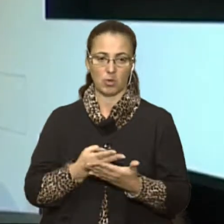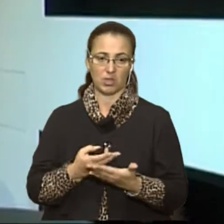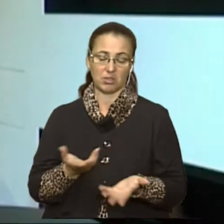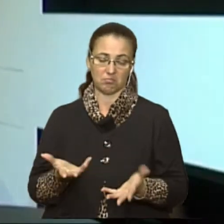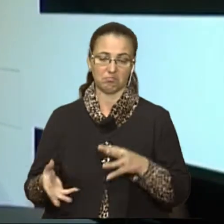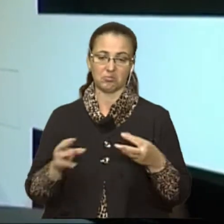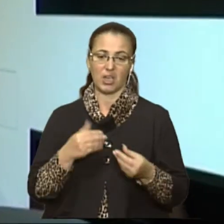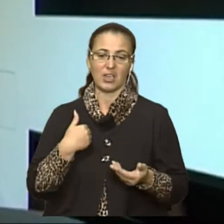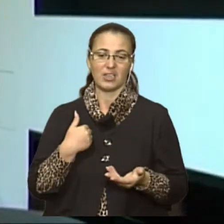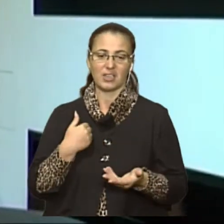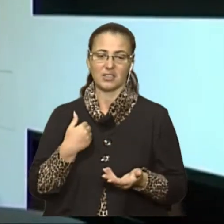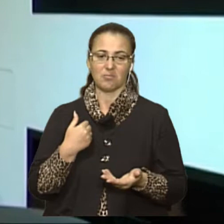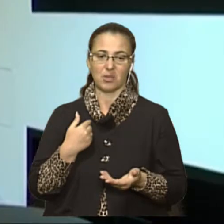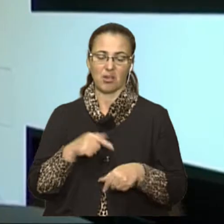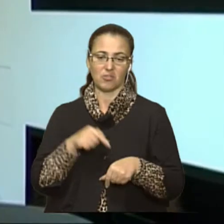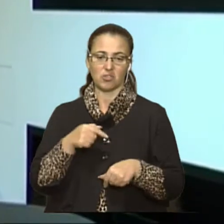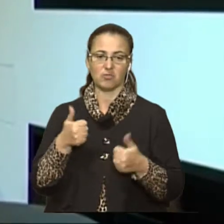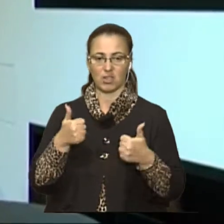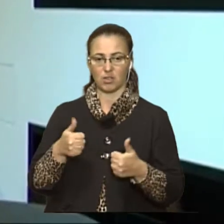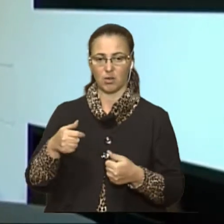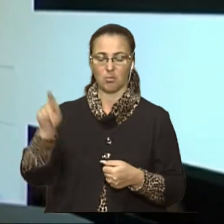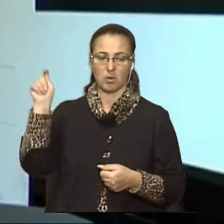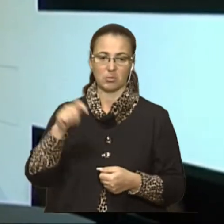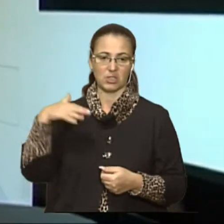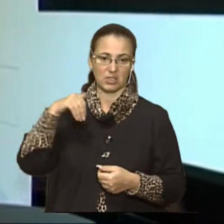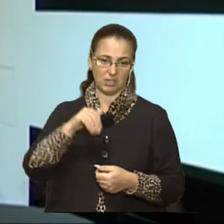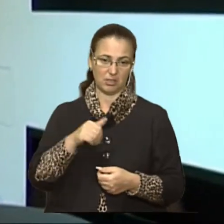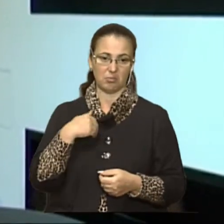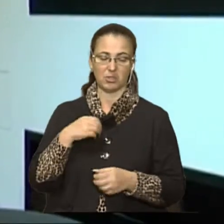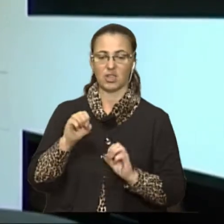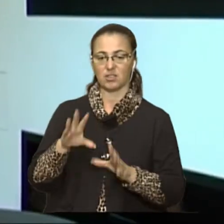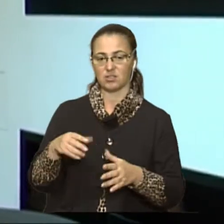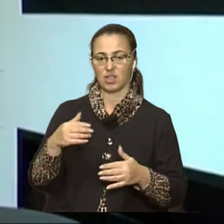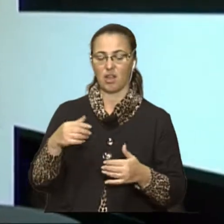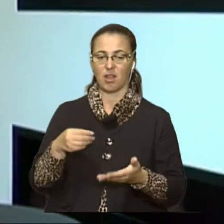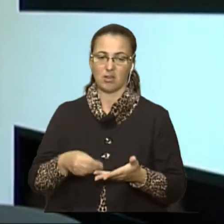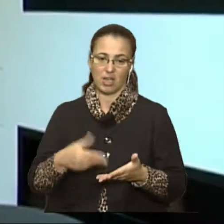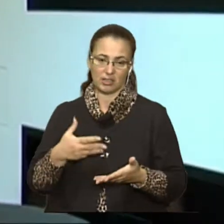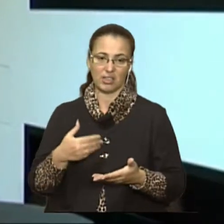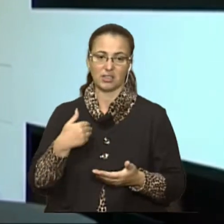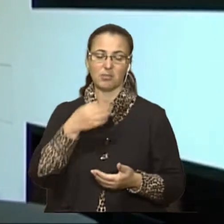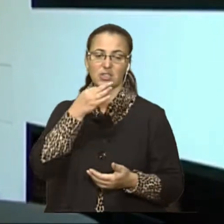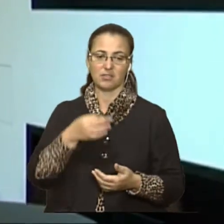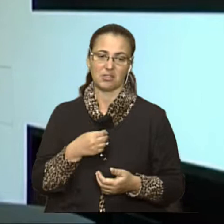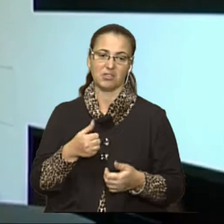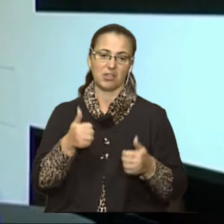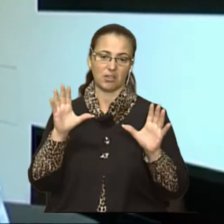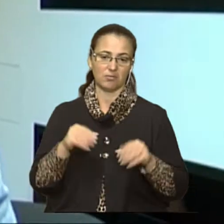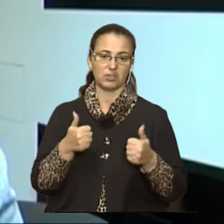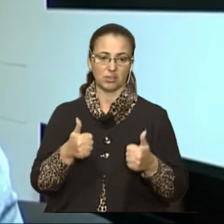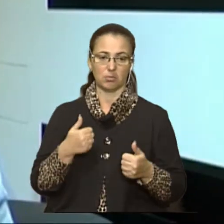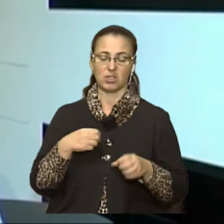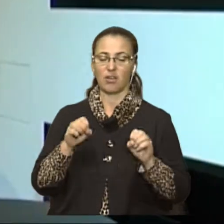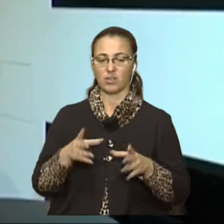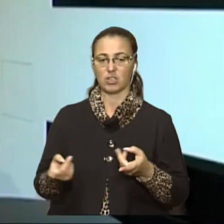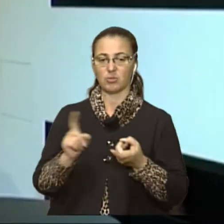дуже добре, приїхала якраз з Карпат. Медичні показання мені сказали, окей, все добре. І я вирішила приєднатися до акції. В силу того, що